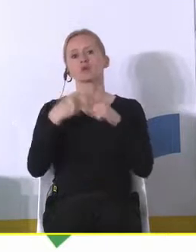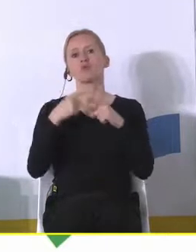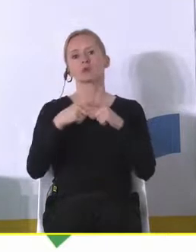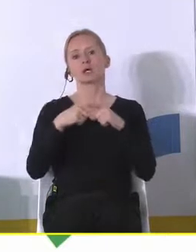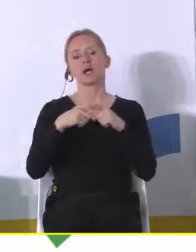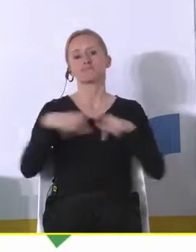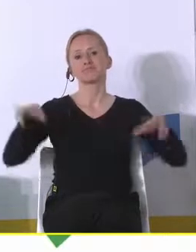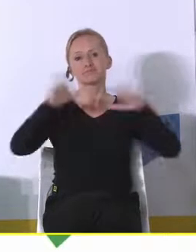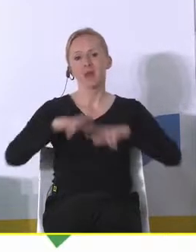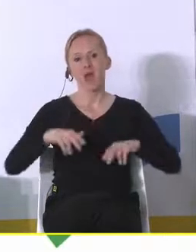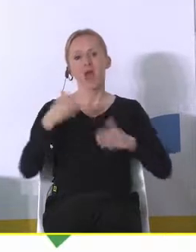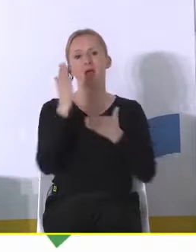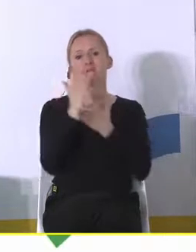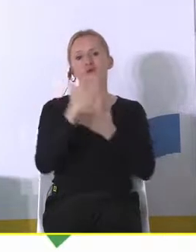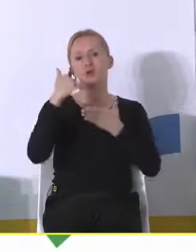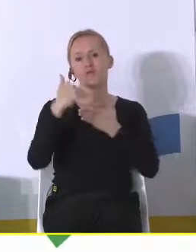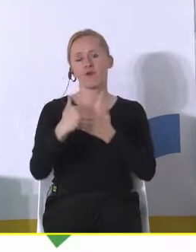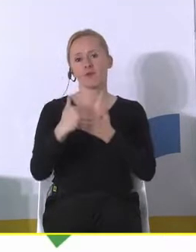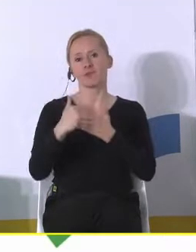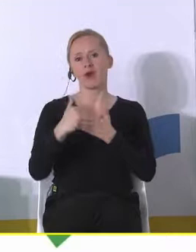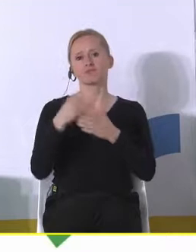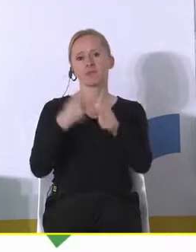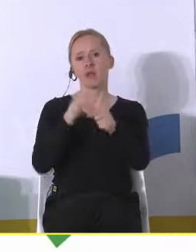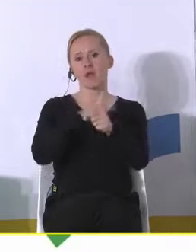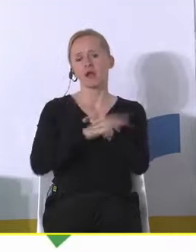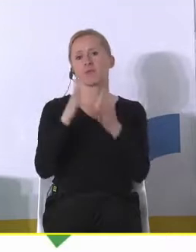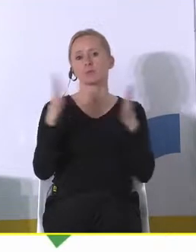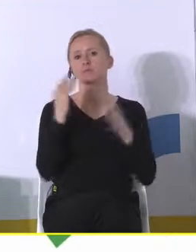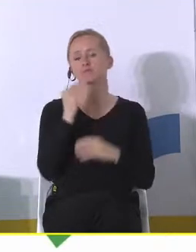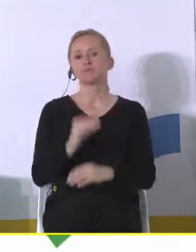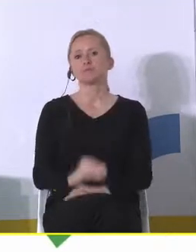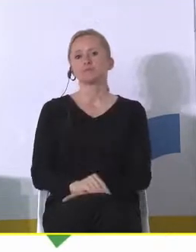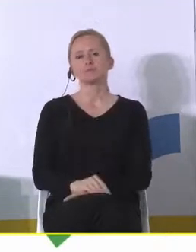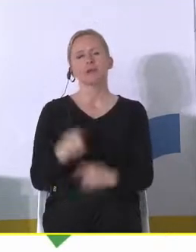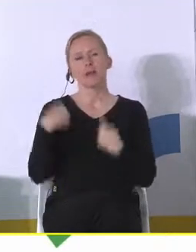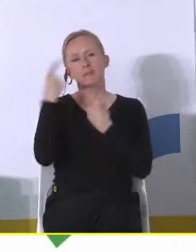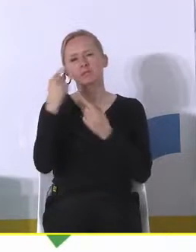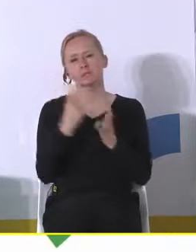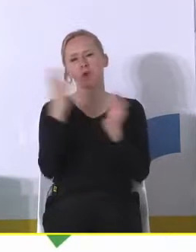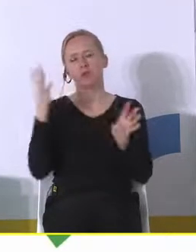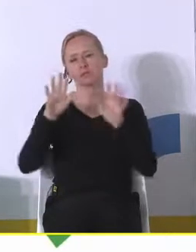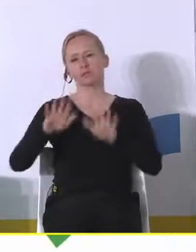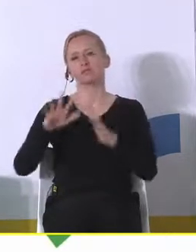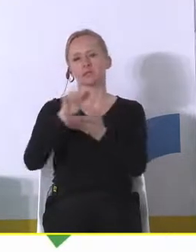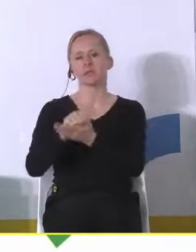Rodziny przy województwie Wielkopolskim. Dzień dobry. Proszę bardzo. Dowolne miejsce, myślę, że tutaj możemy w kolejności zajmować.